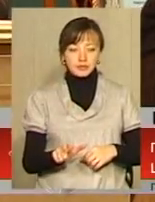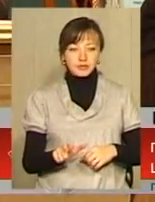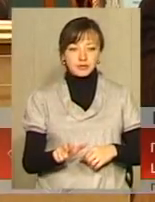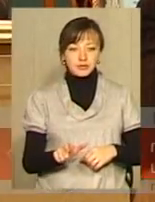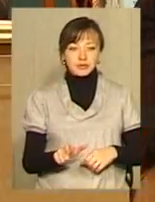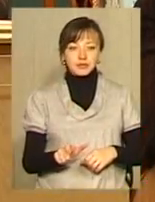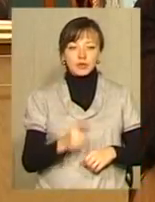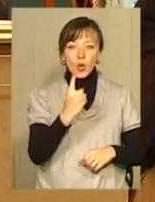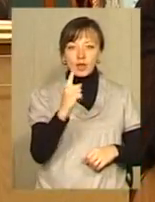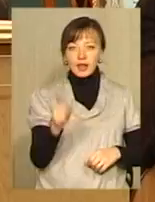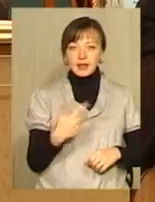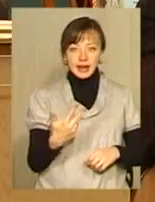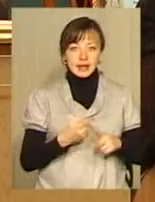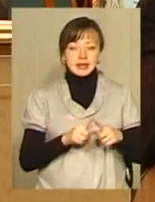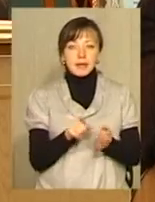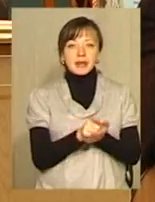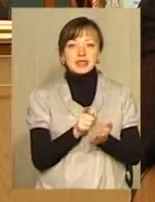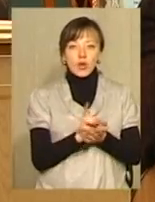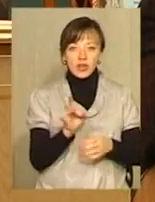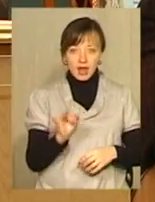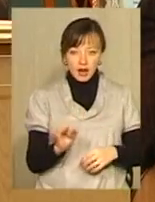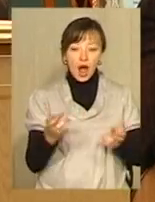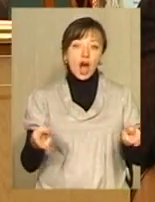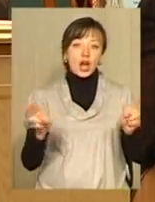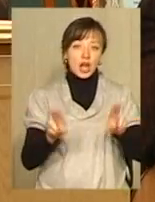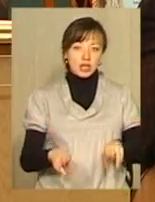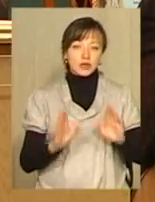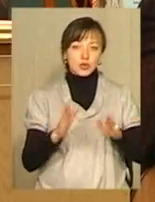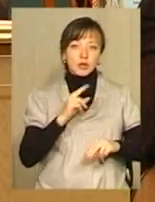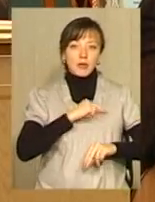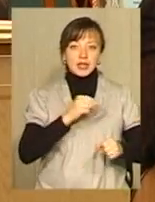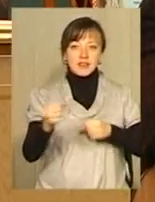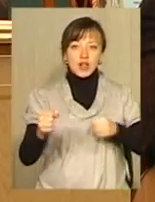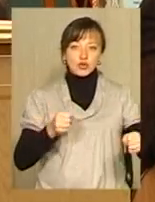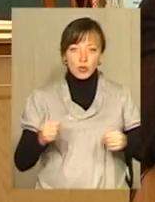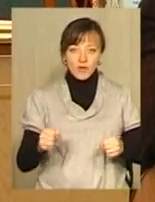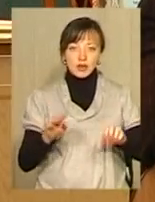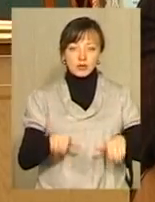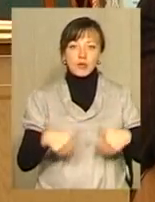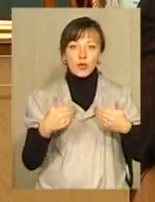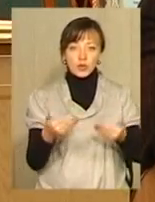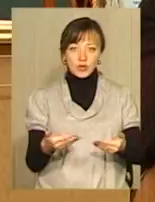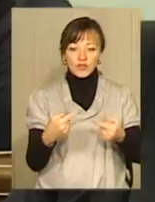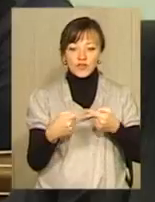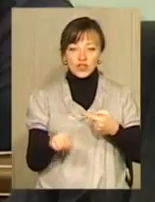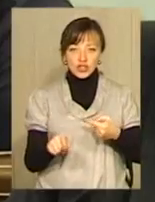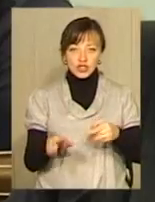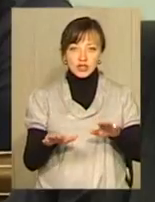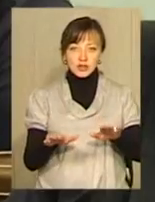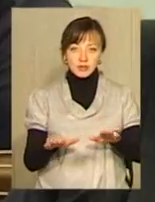третя частина з них пенсіонери, а остальні будуть працевлаштовані, їм буде запропоновано в інших